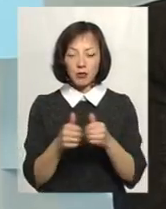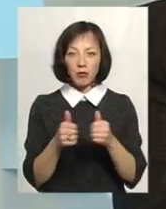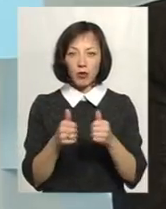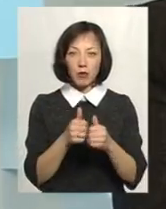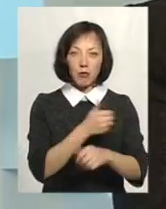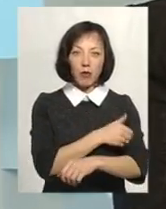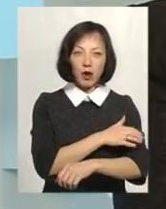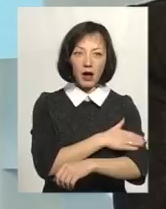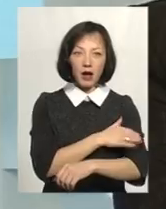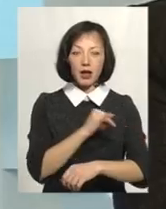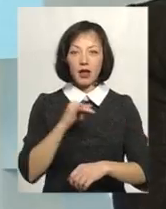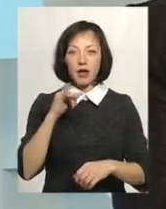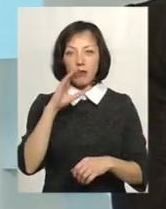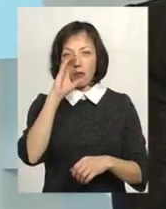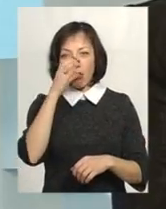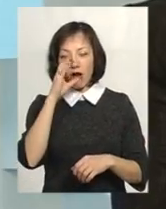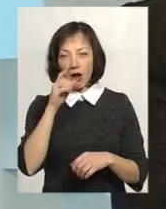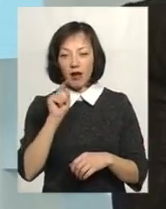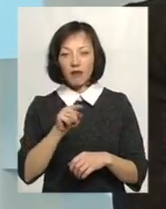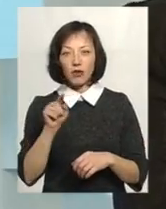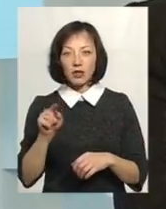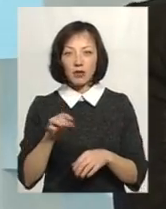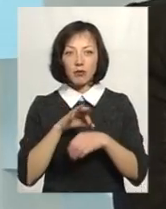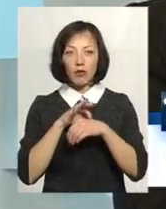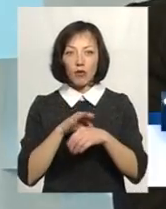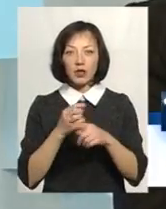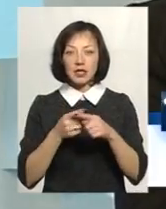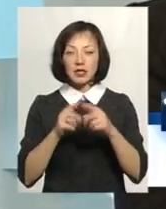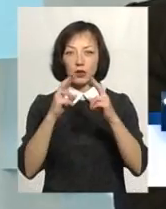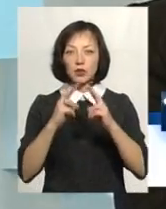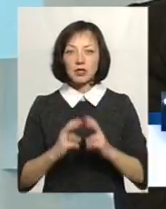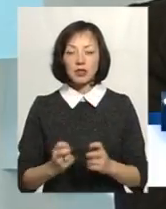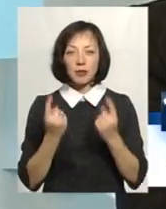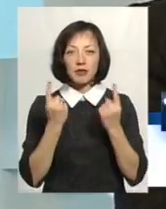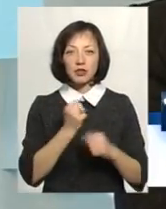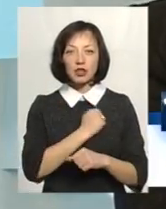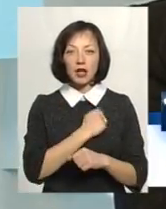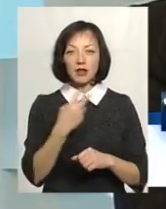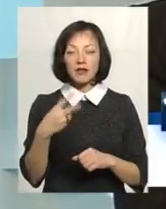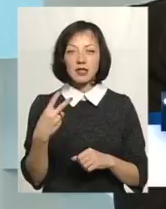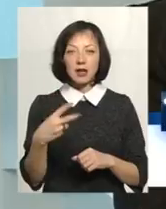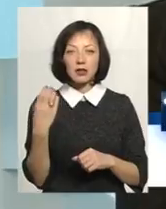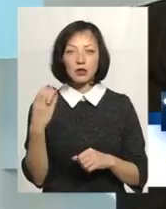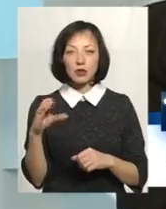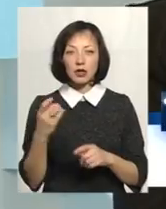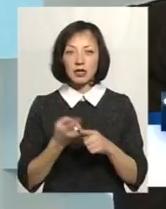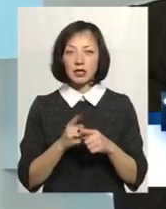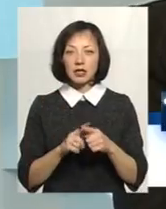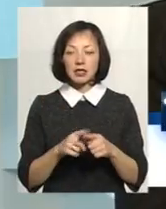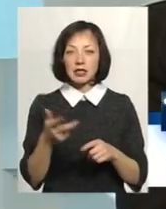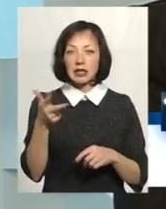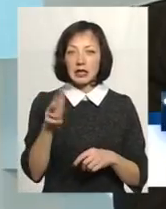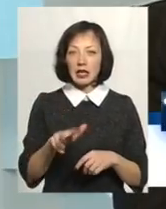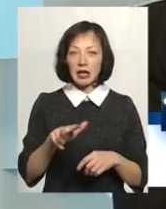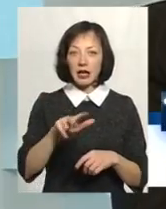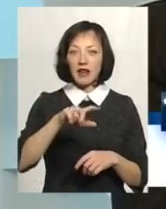і поляки, і болгари, вони проводять ці дослідження. На переликий жаль, 20-те століття, це три війни,